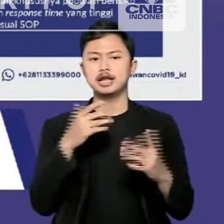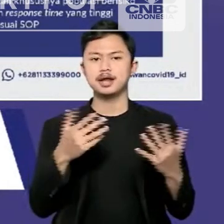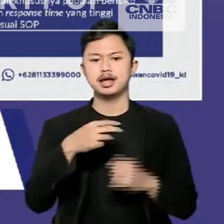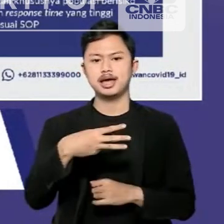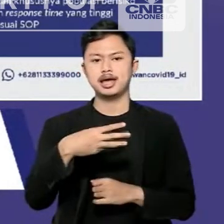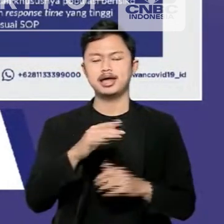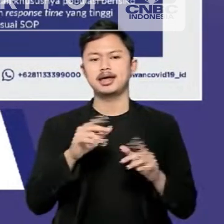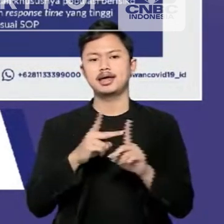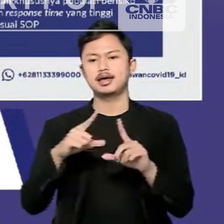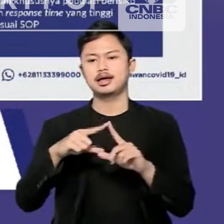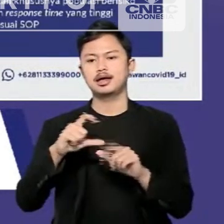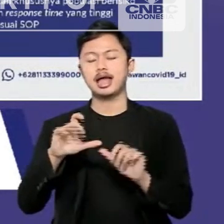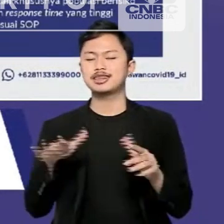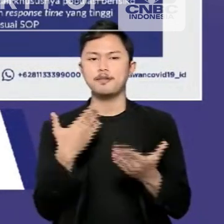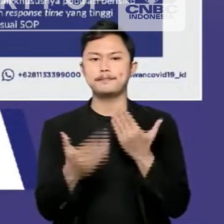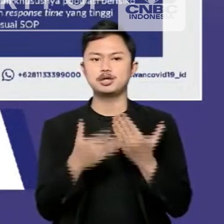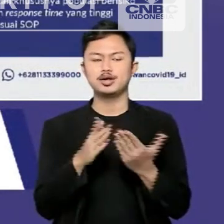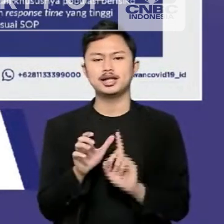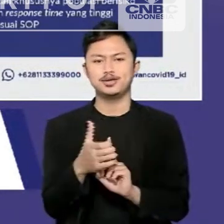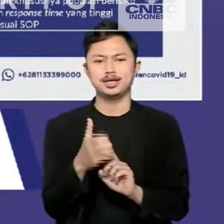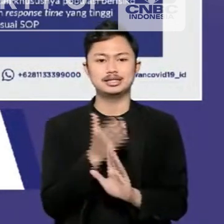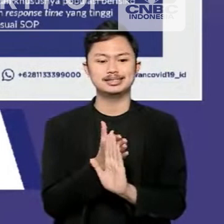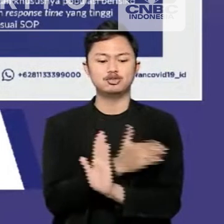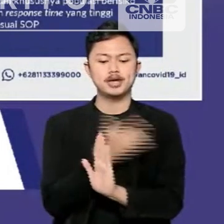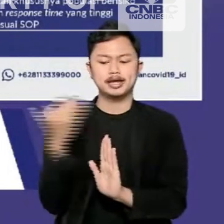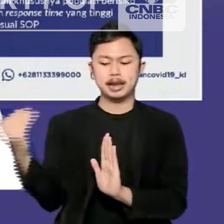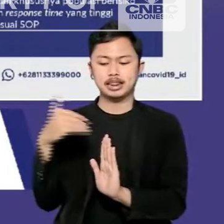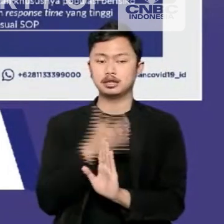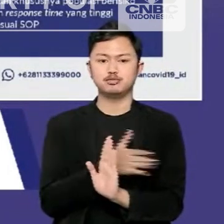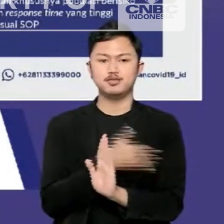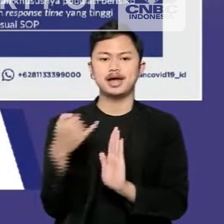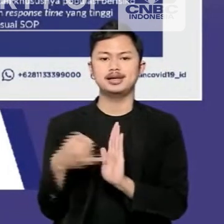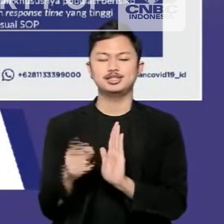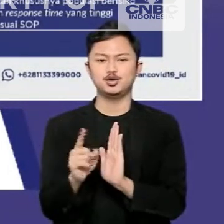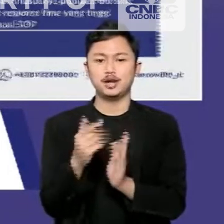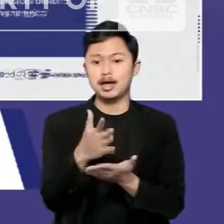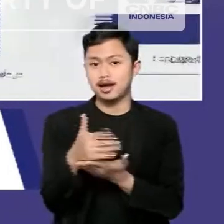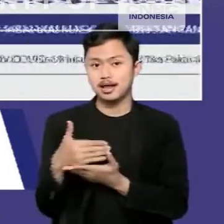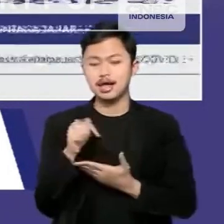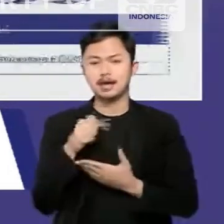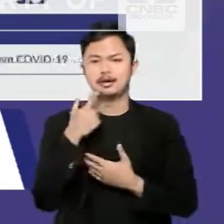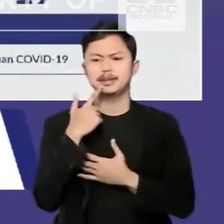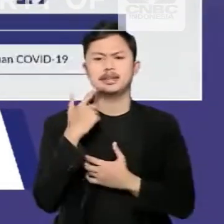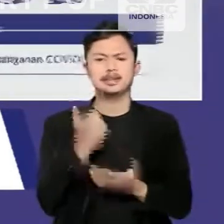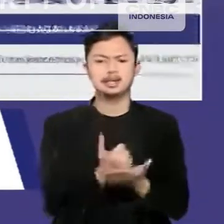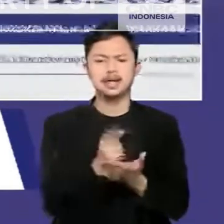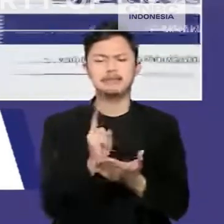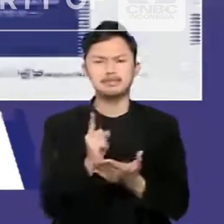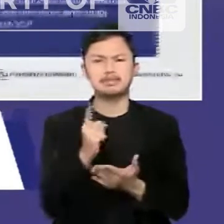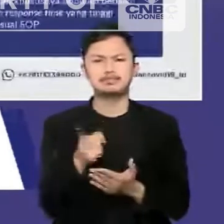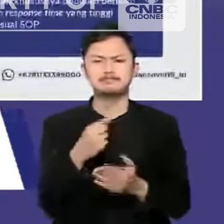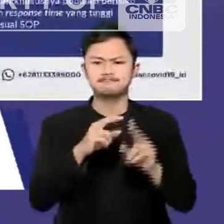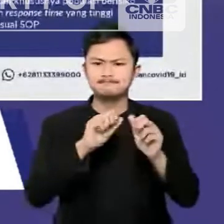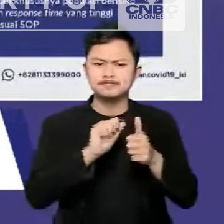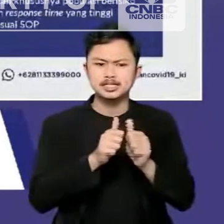atau peduli lindungi yang sudah diisi sebelumnya sebelum kedatangan. Data ini menjadi penting untuk upaya